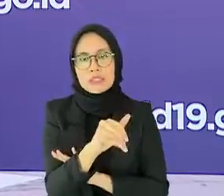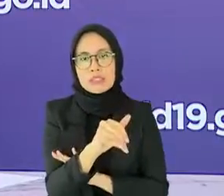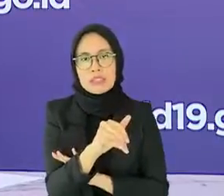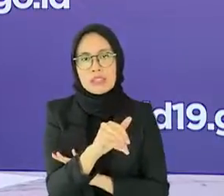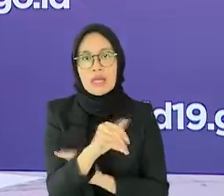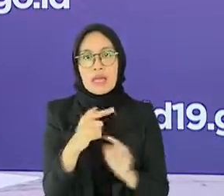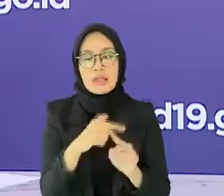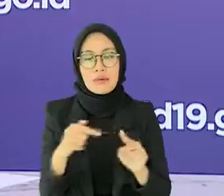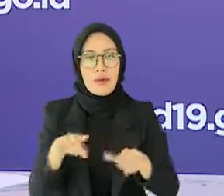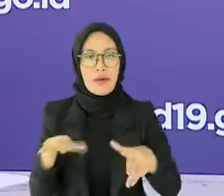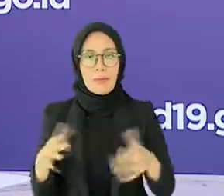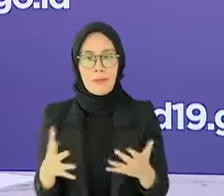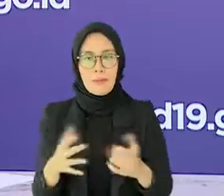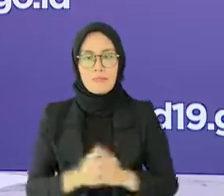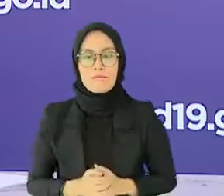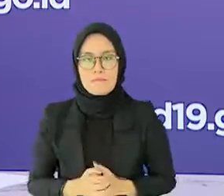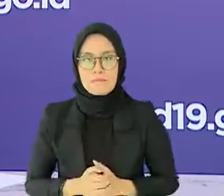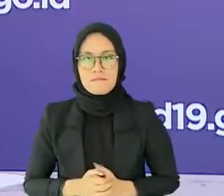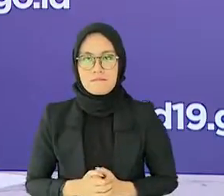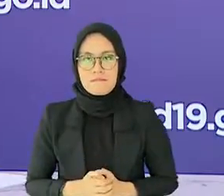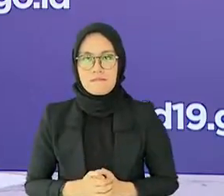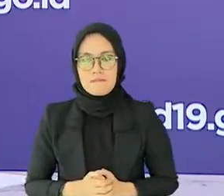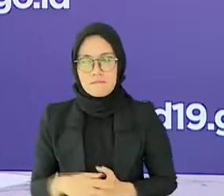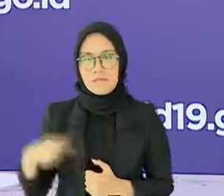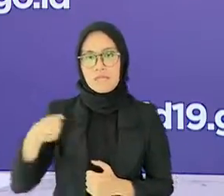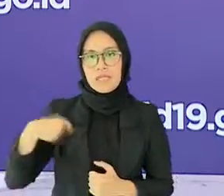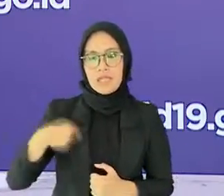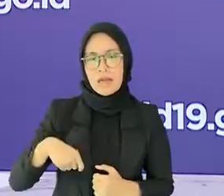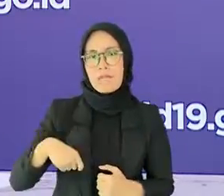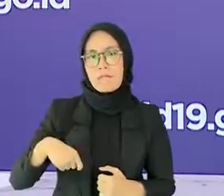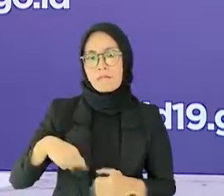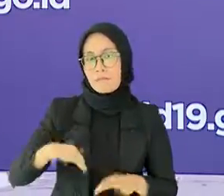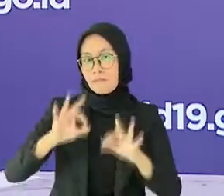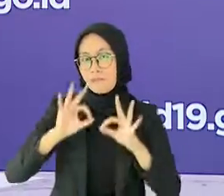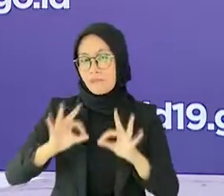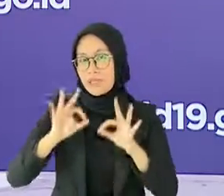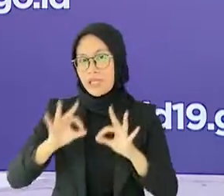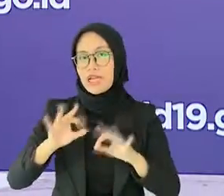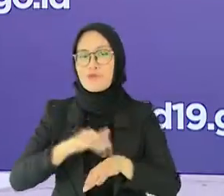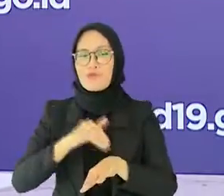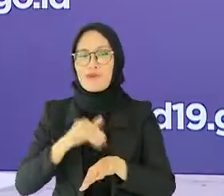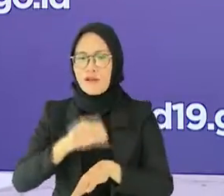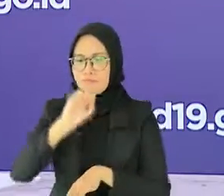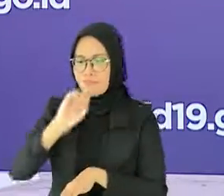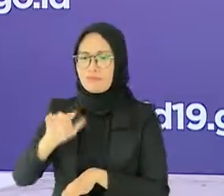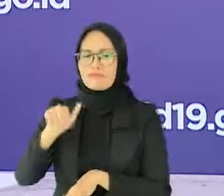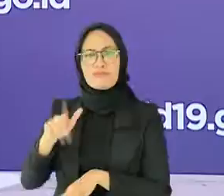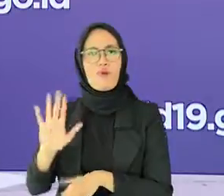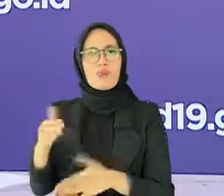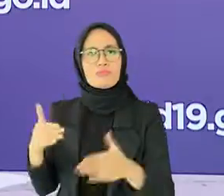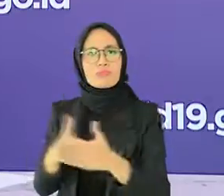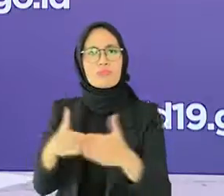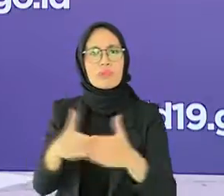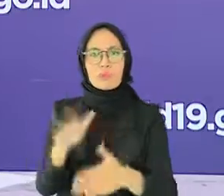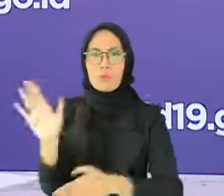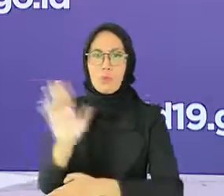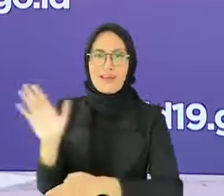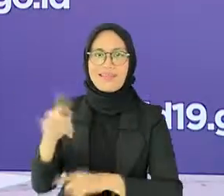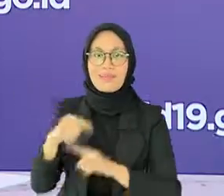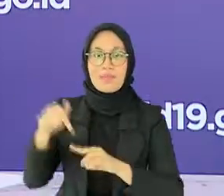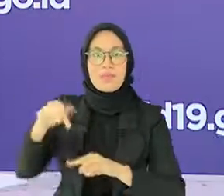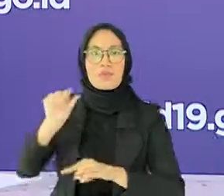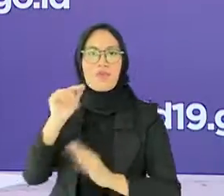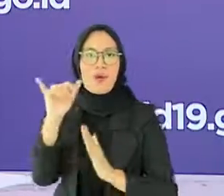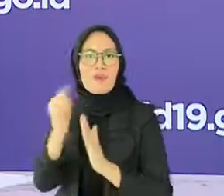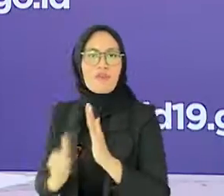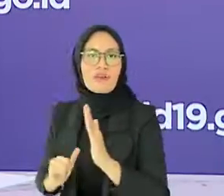namun sesuai dengan pernyataan Mendikbud bahwa hal-hal tersebut bukan menjadi penghalang namun perlu dijadikan bahan